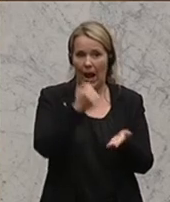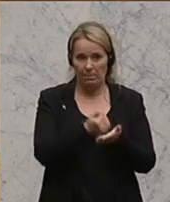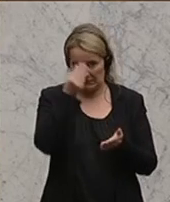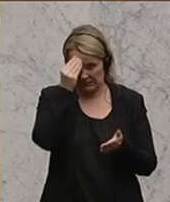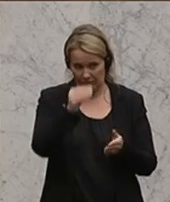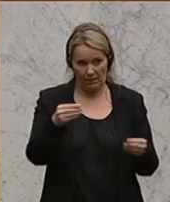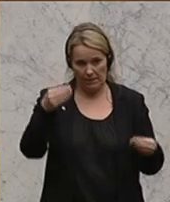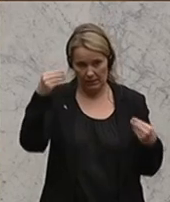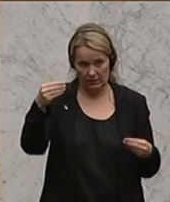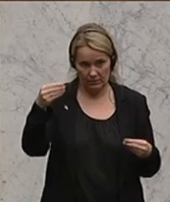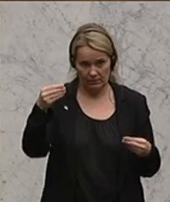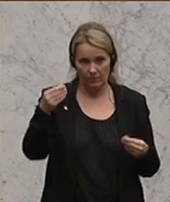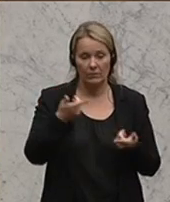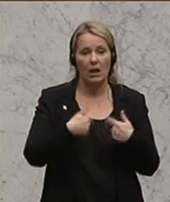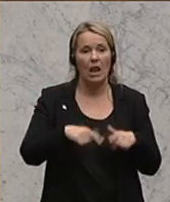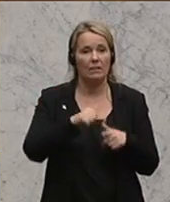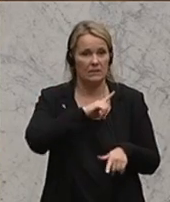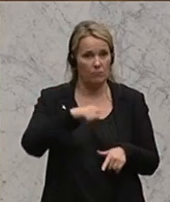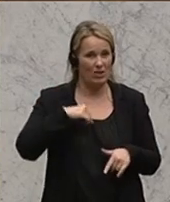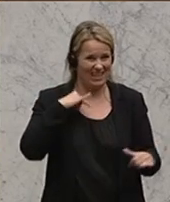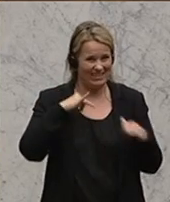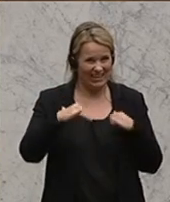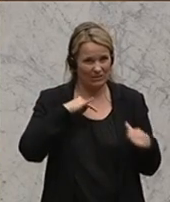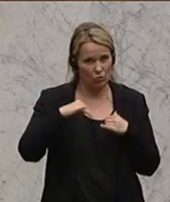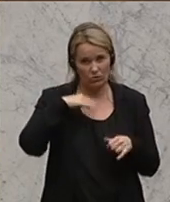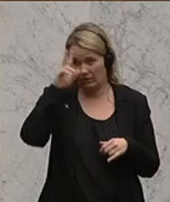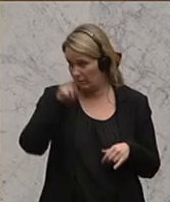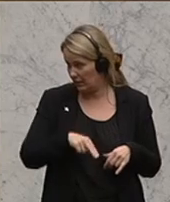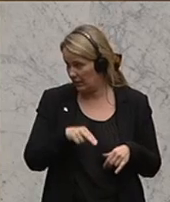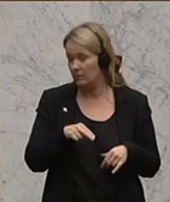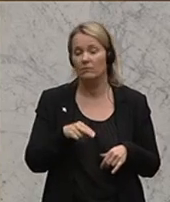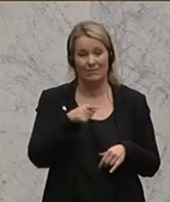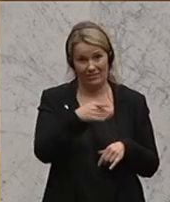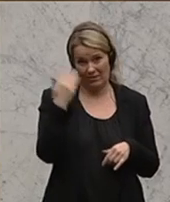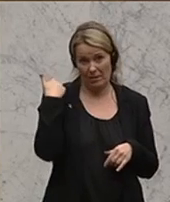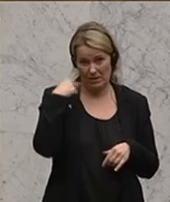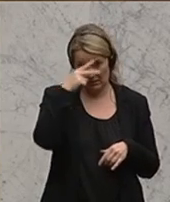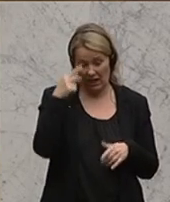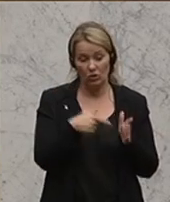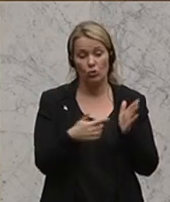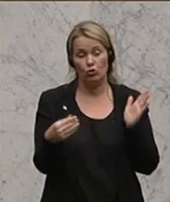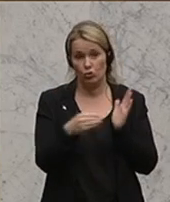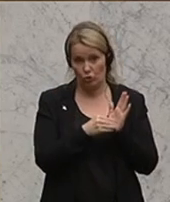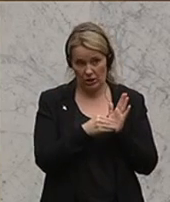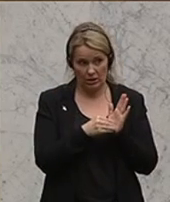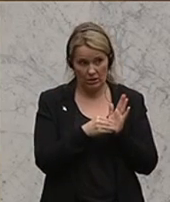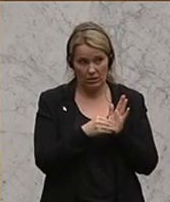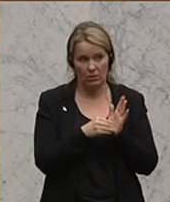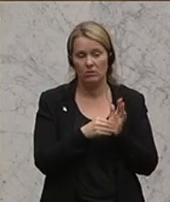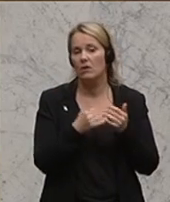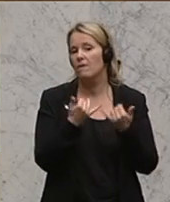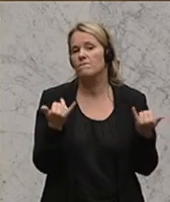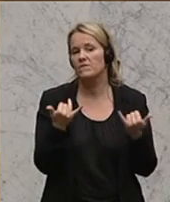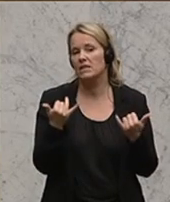Amtsvermerk der Landespolizeidirektion Wien von jener Nacht, wo vermerkt ist, wie denn dieser